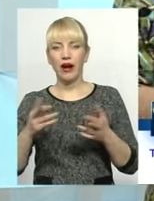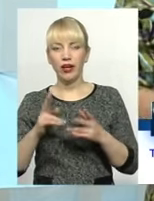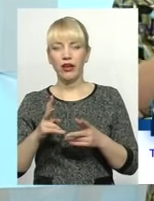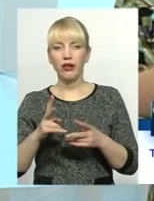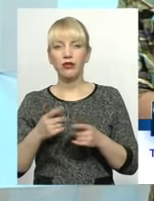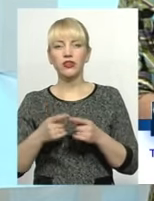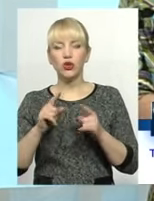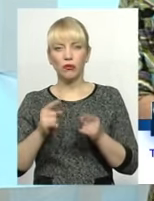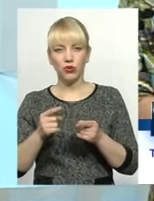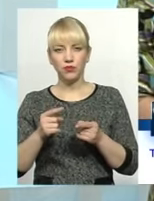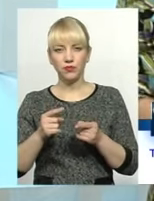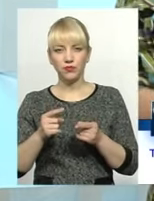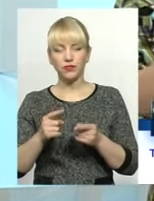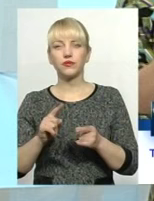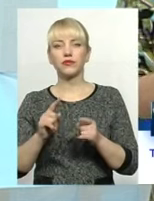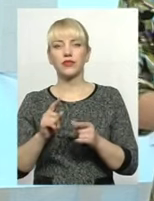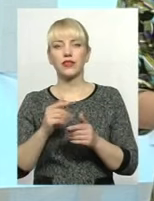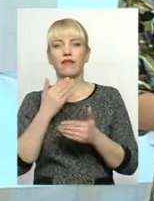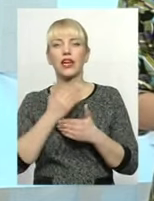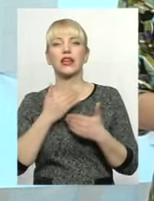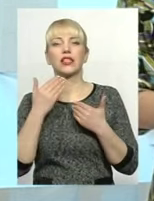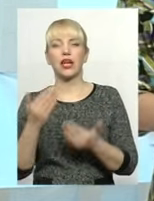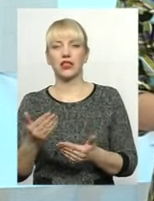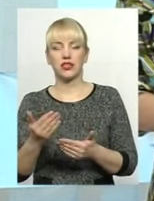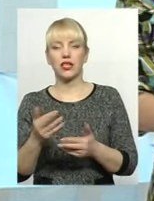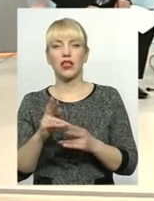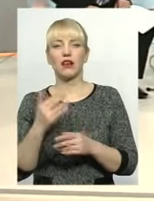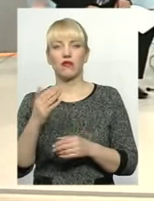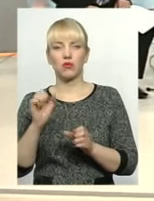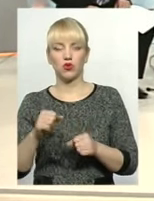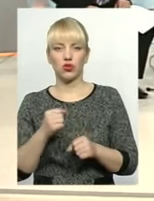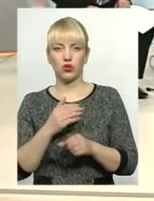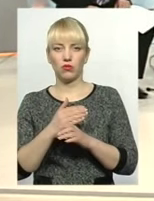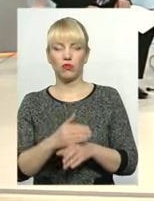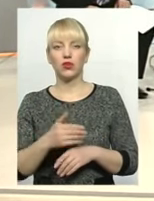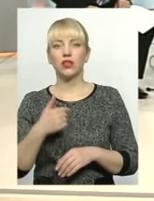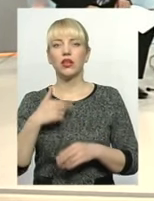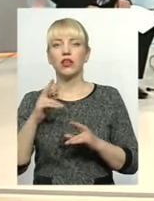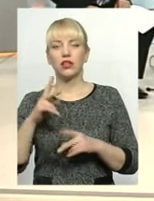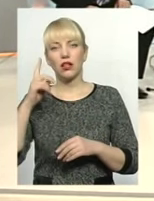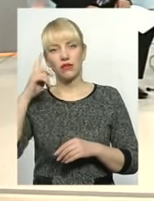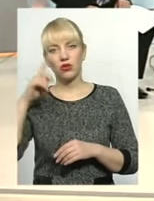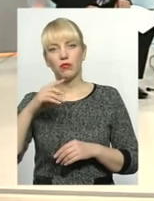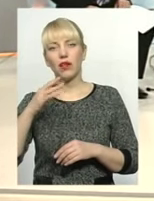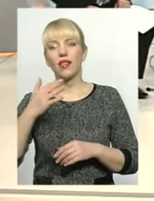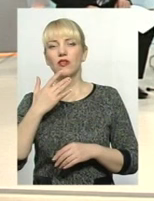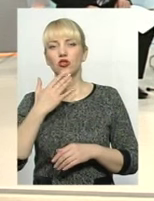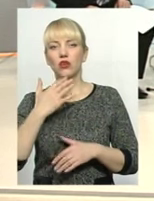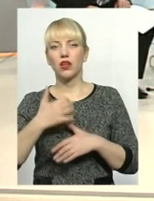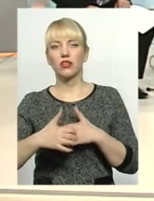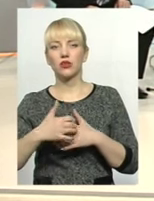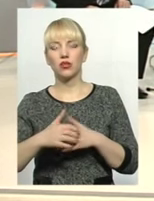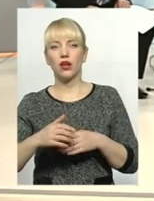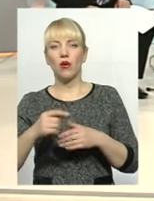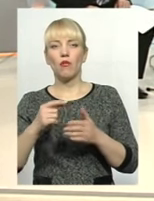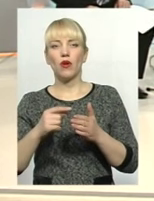Чому насамперед зверталися? Яким чином ви можете їм допомогти? Як відомо, Національна служба посередництва і примирення –